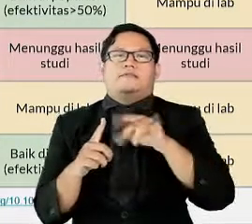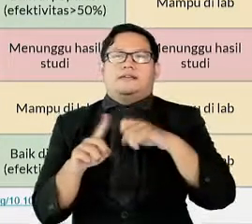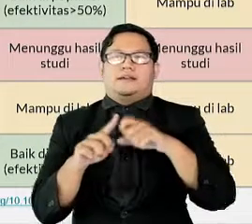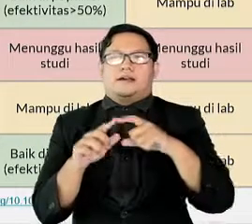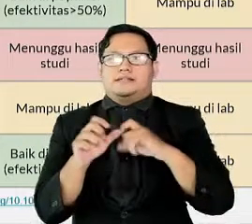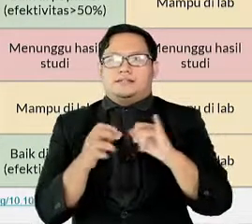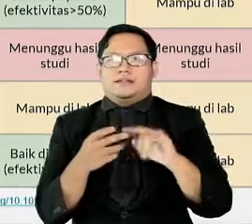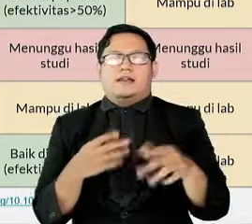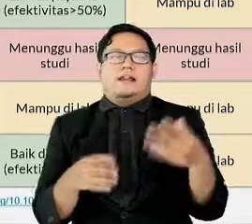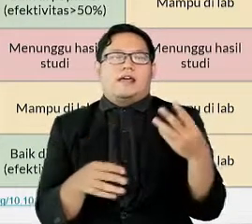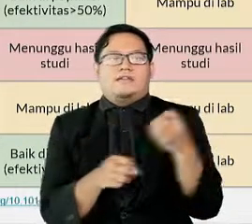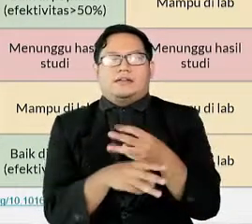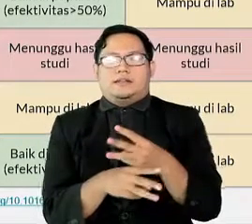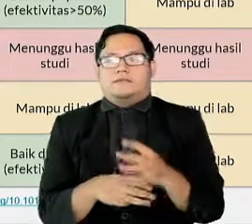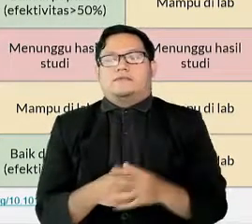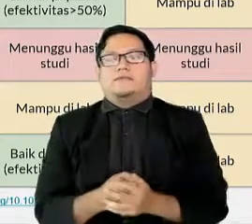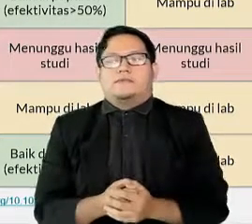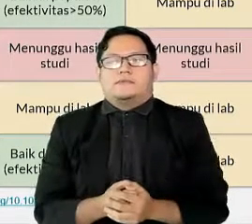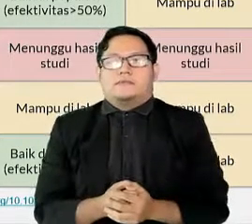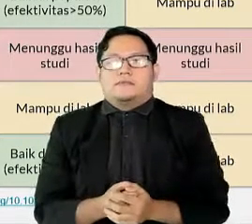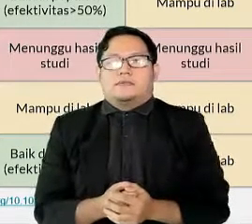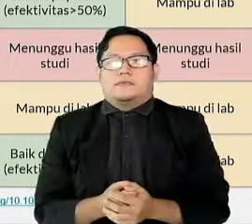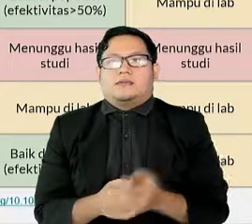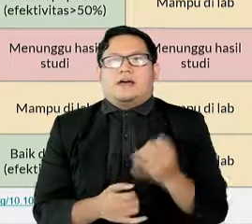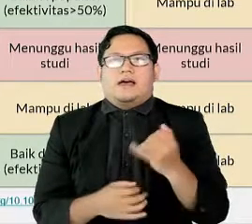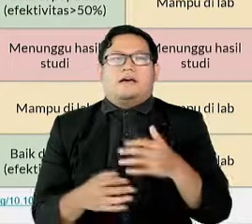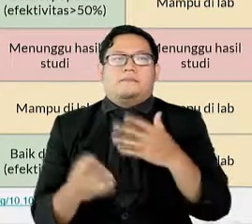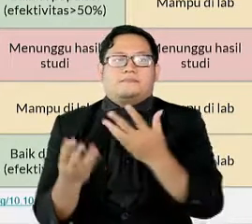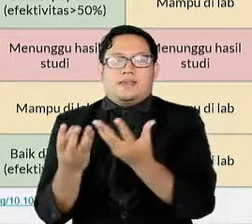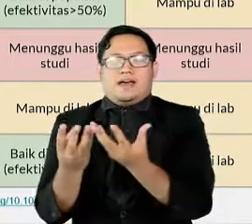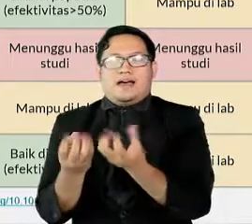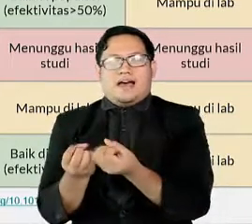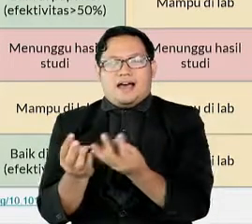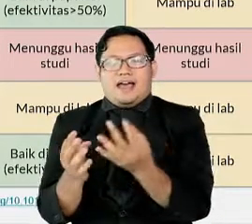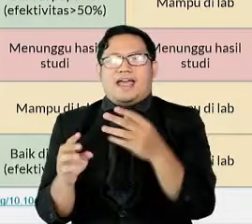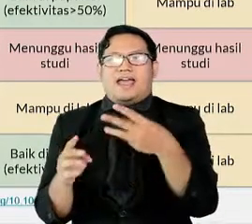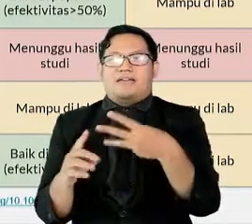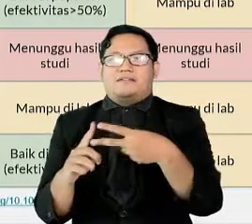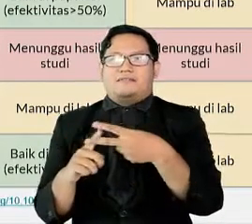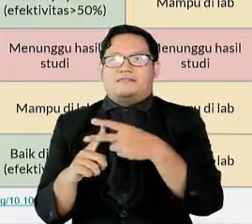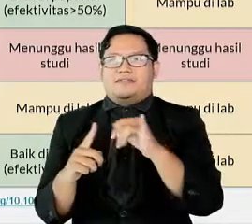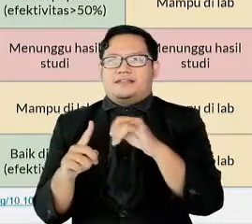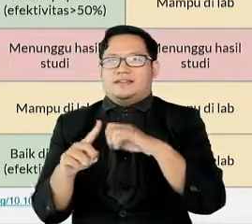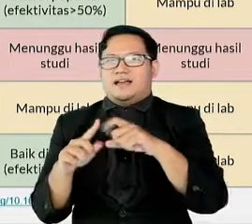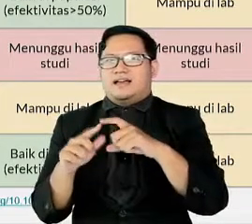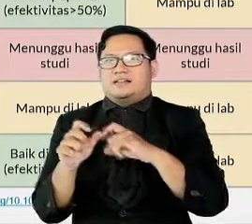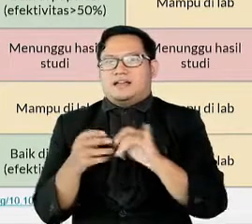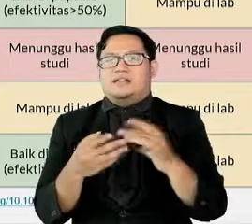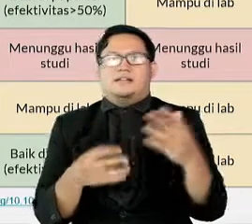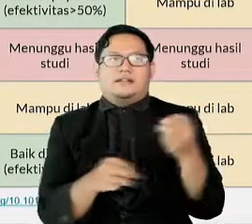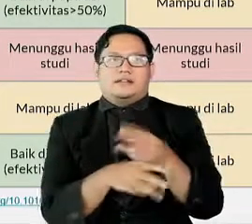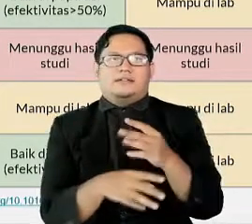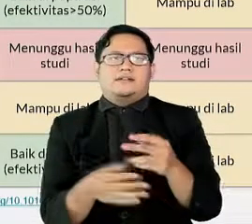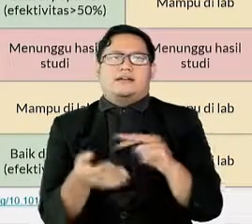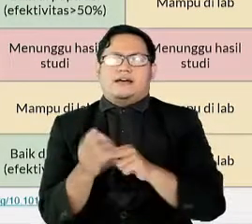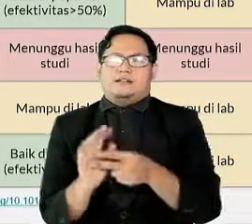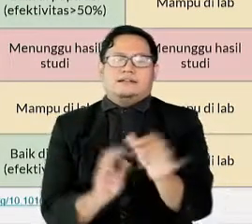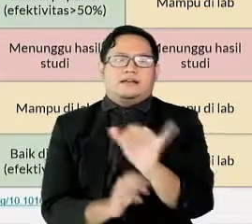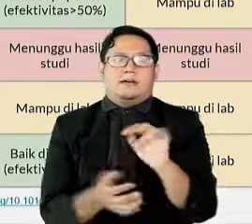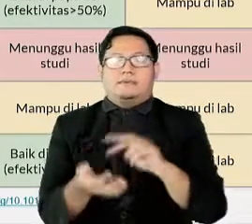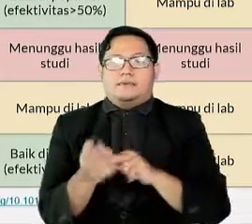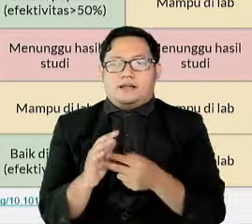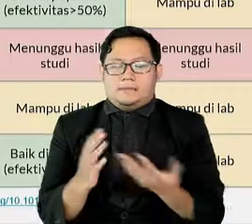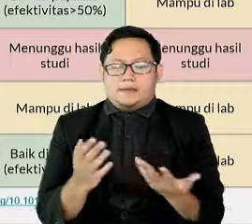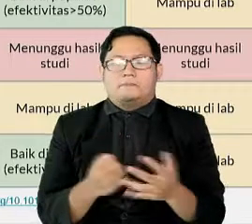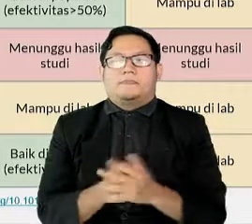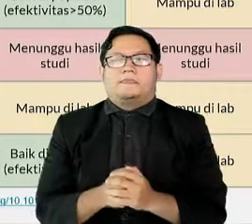Pada intinya, angka efikasi maupun efektivitas memiliki makna yang sama, yaitu hasil